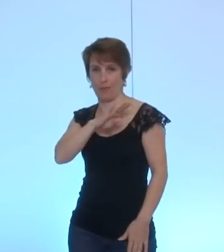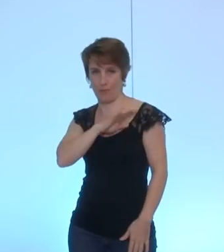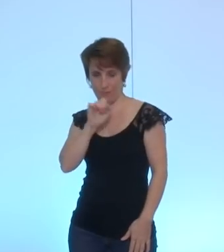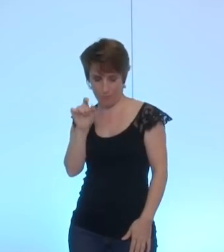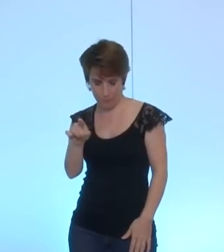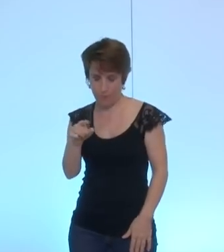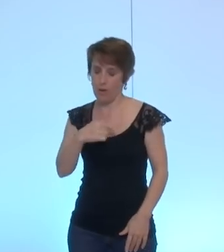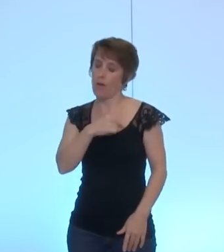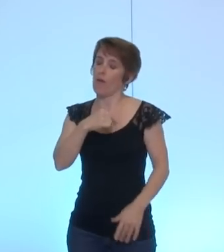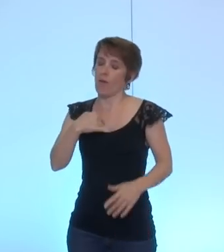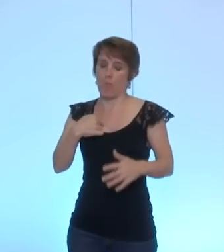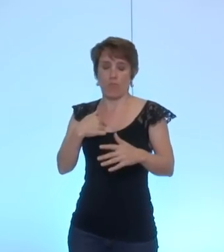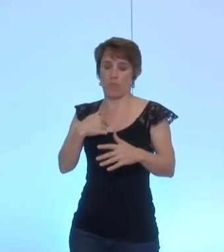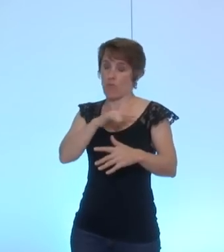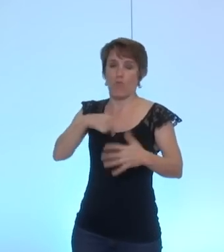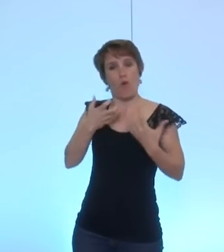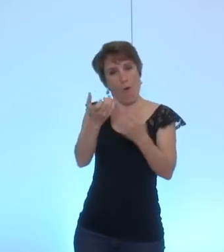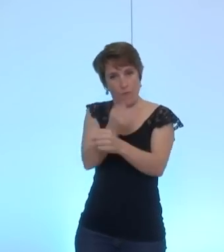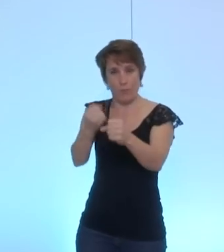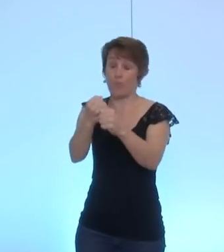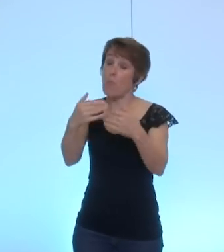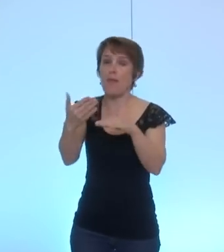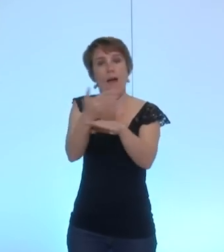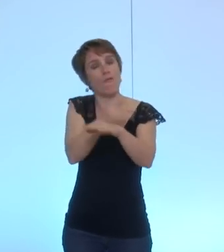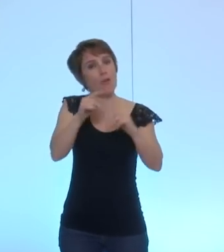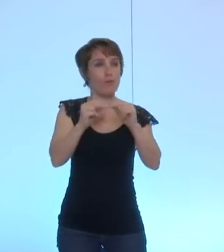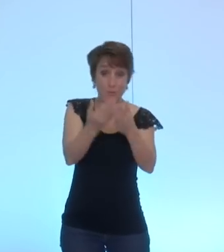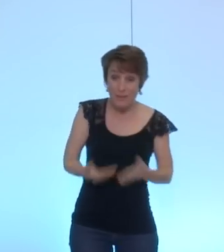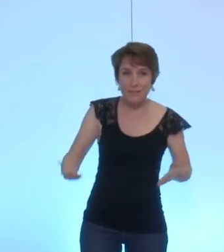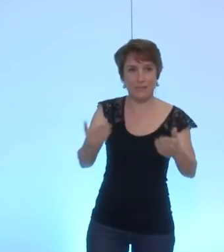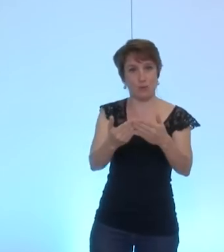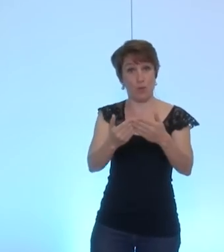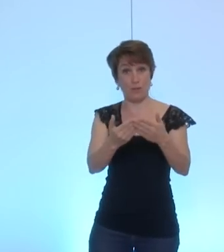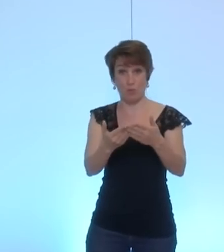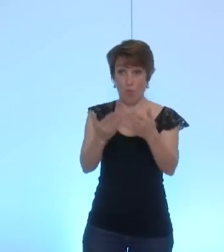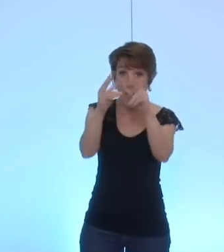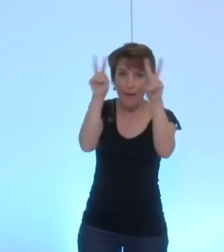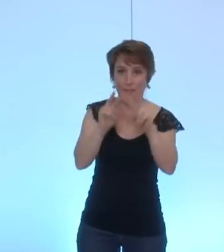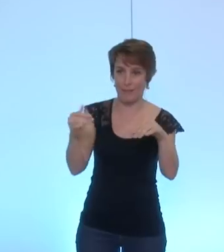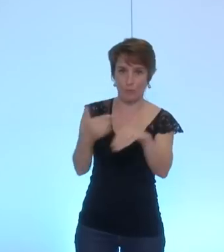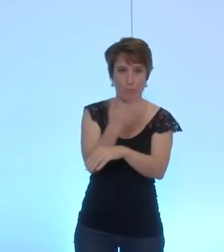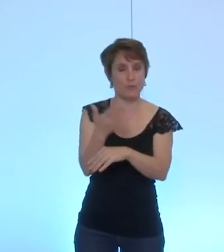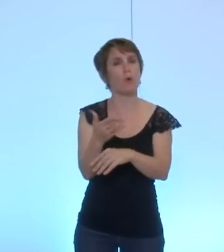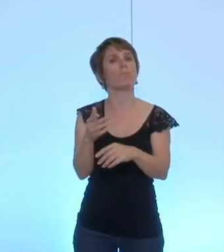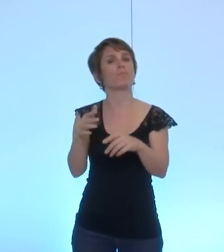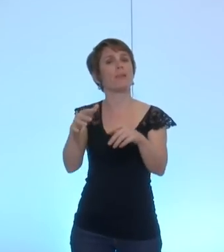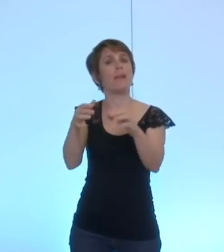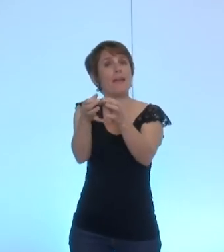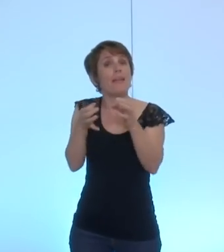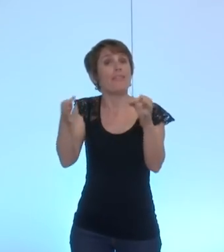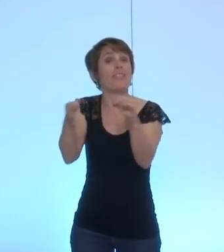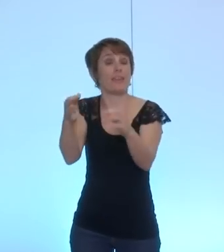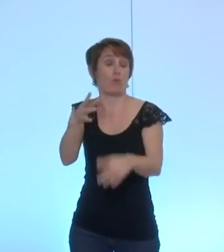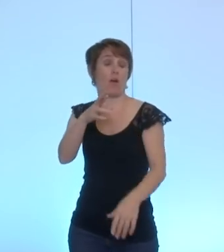sur le contexte international dans lequel se présente cette délibération il faut savoir que Gaza est un territoire